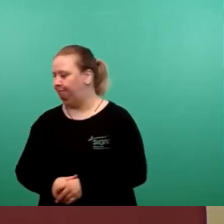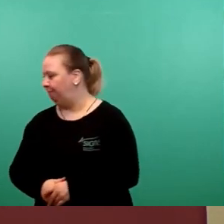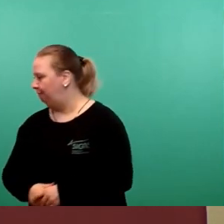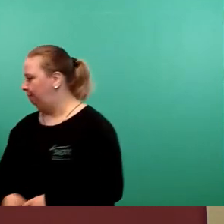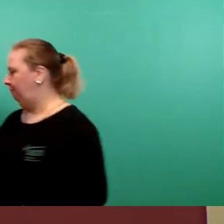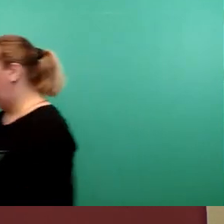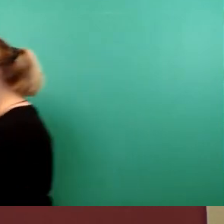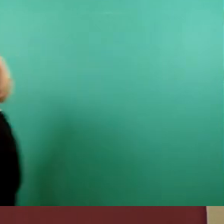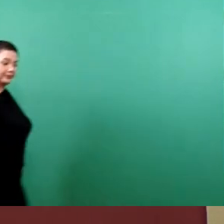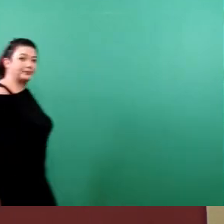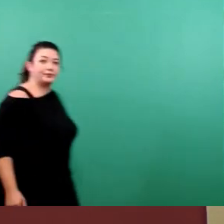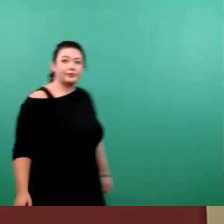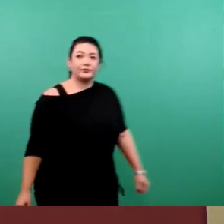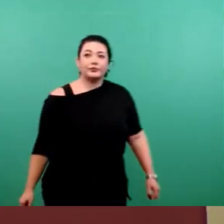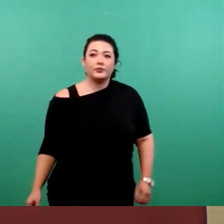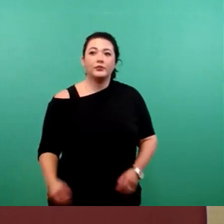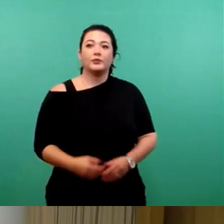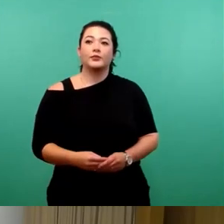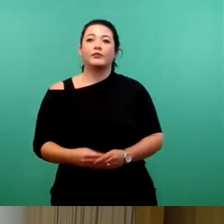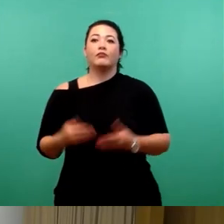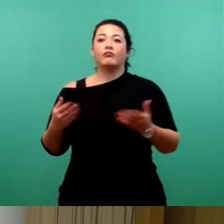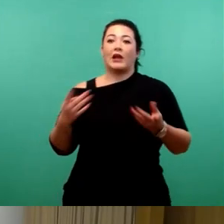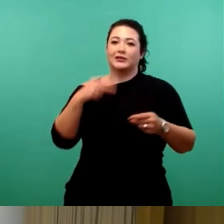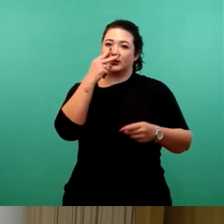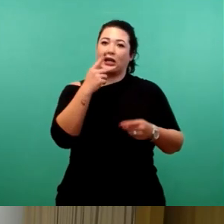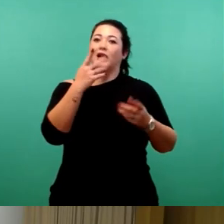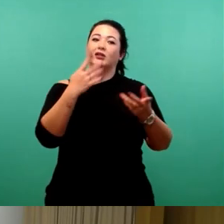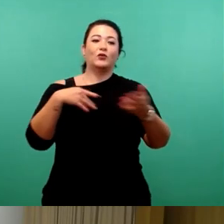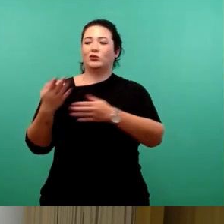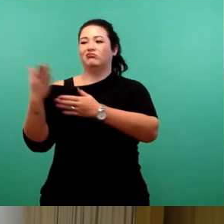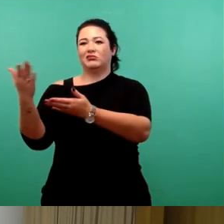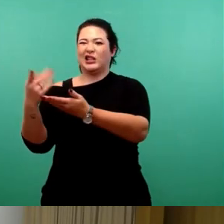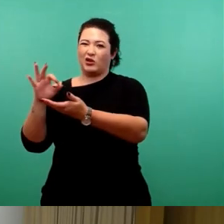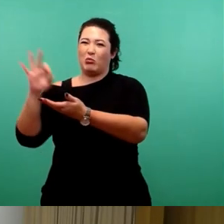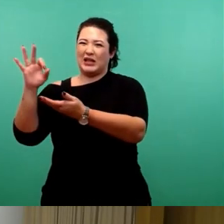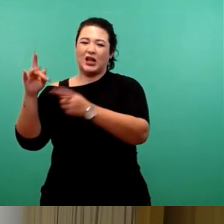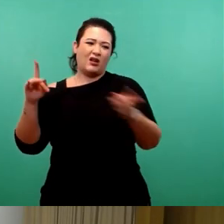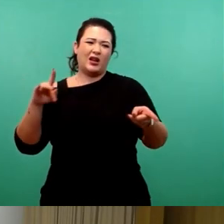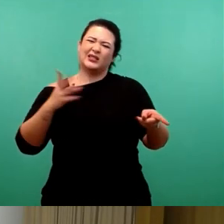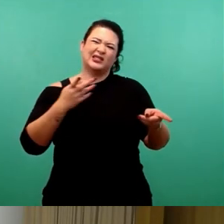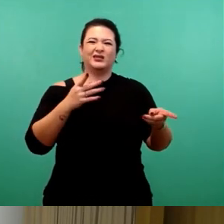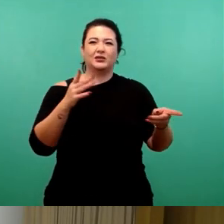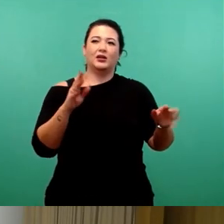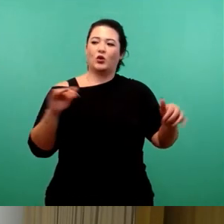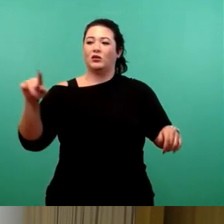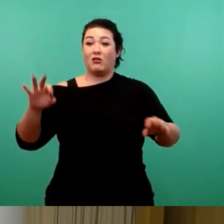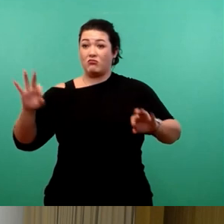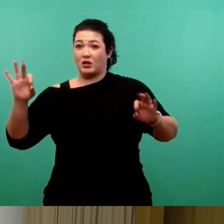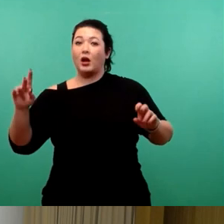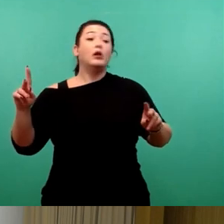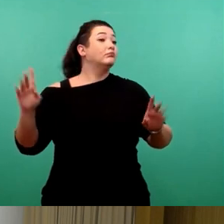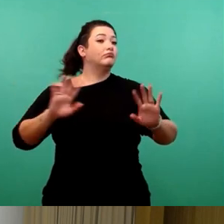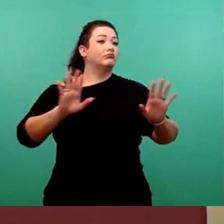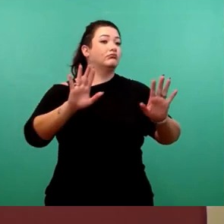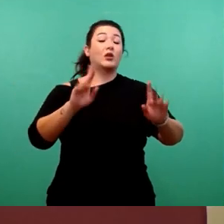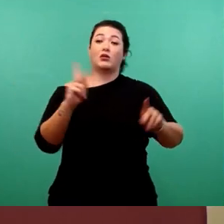Also Sie sehen die modernen Arbeitswelten sozusagen eher auf der Lingener Allee als im World Trade Center. Nein, das ist beides möglich. Also an